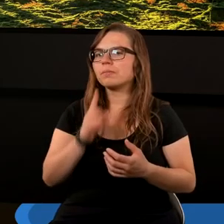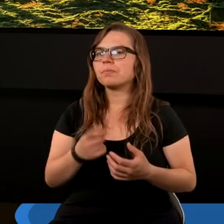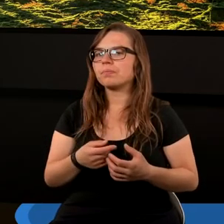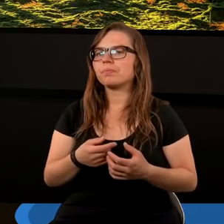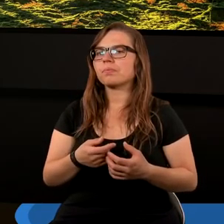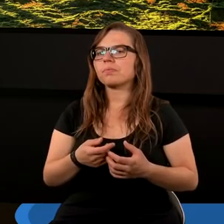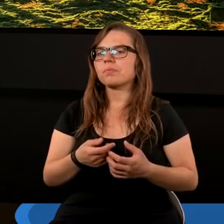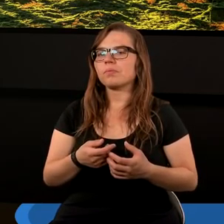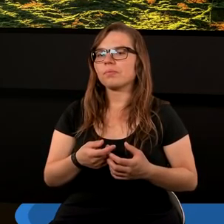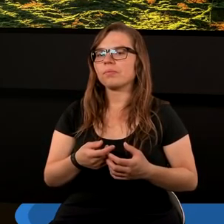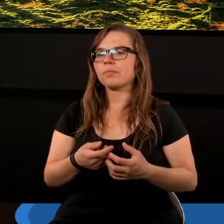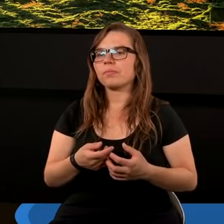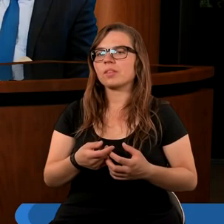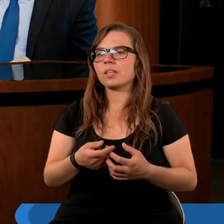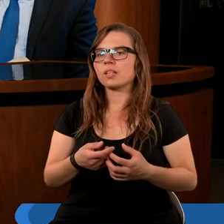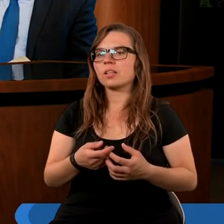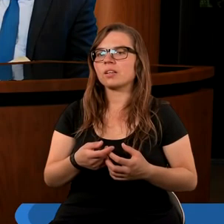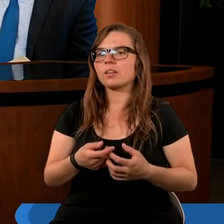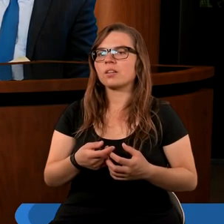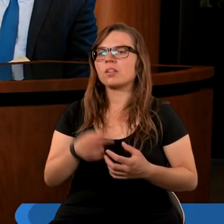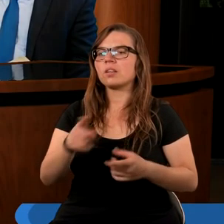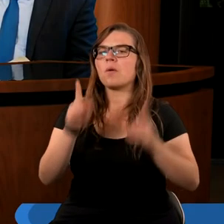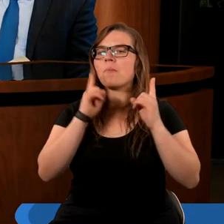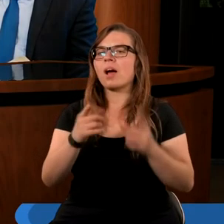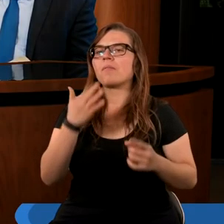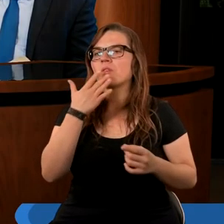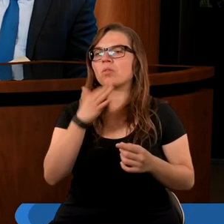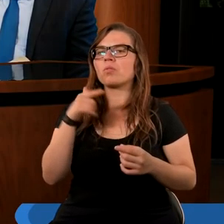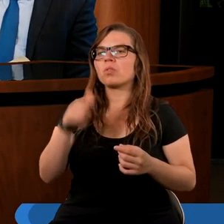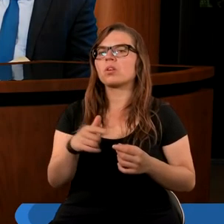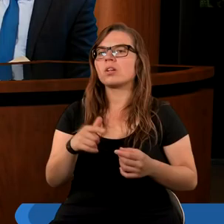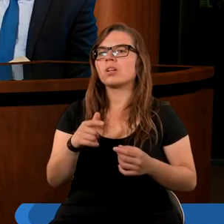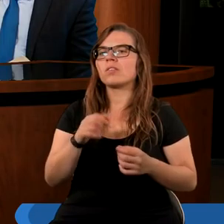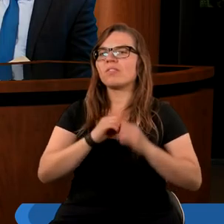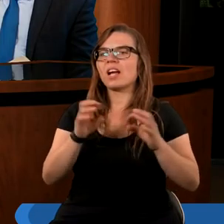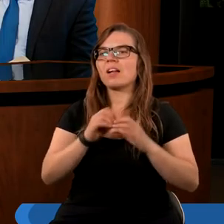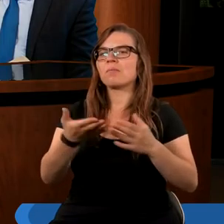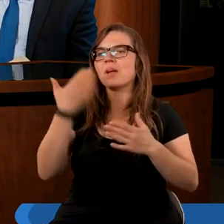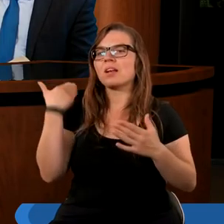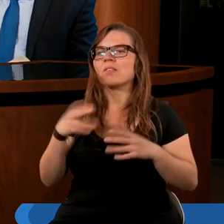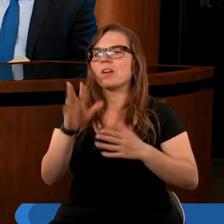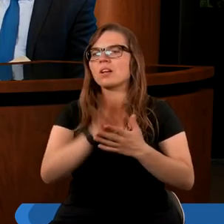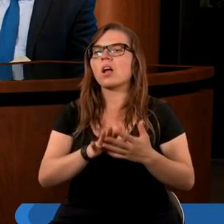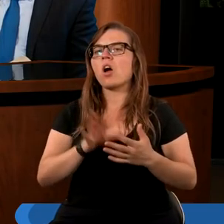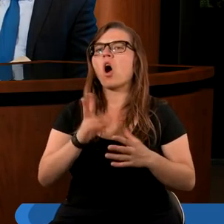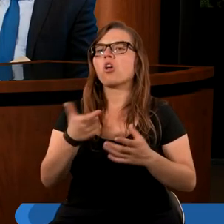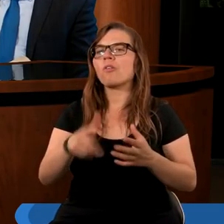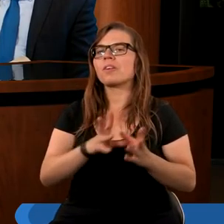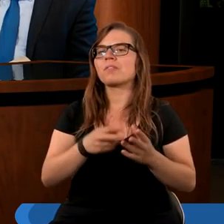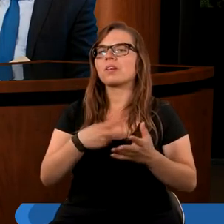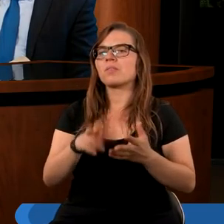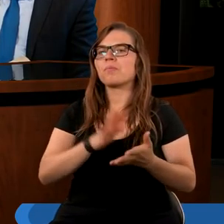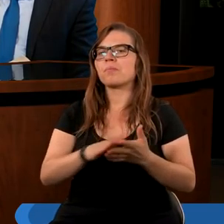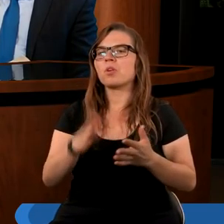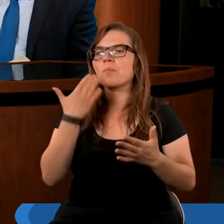chodzi? Prawdę mówiąc, to bardziej mi wyjaśniają poprzednie teksty, o co faktycznie chodzi,